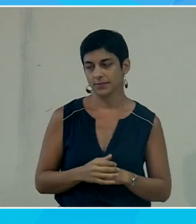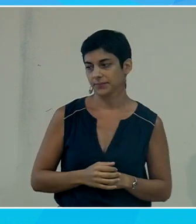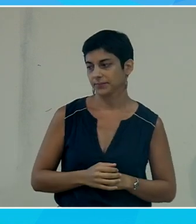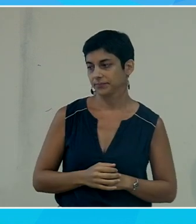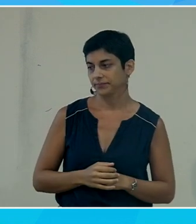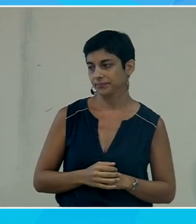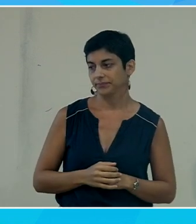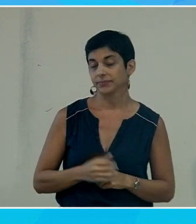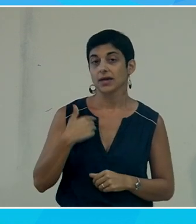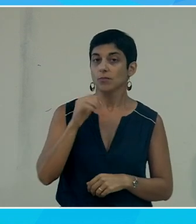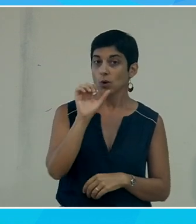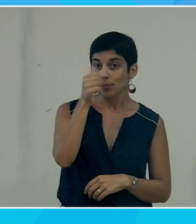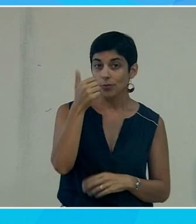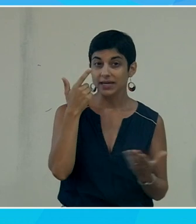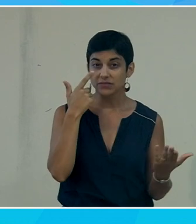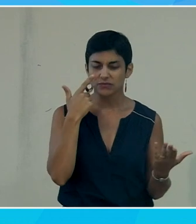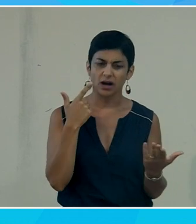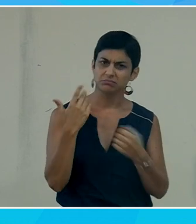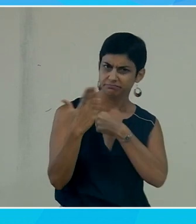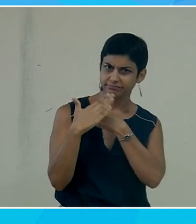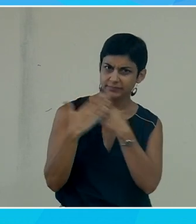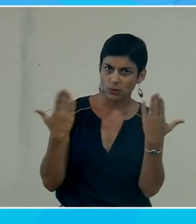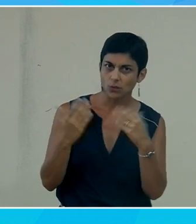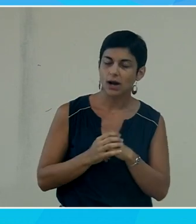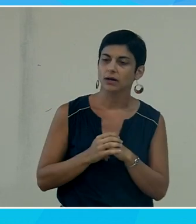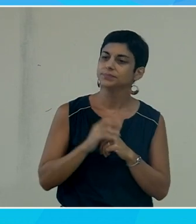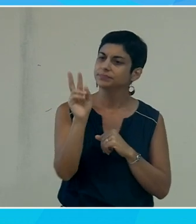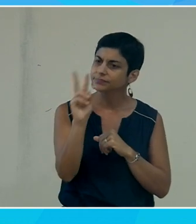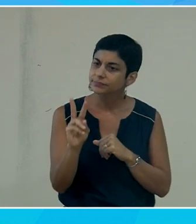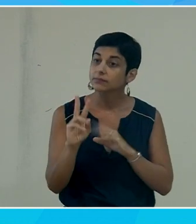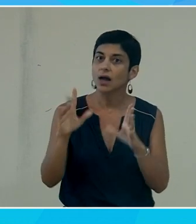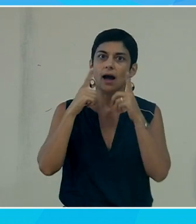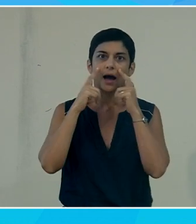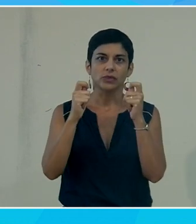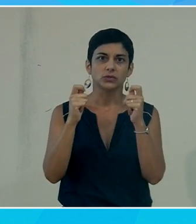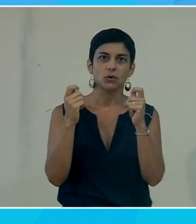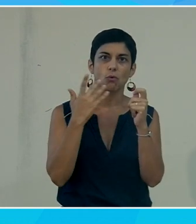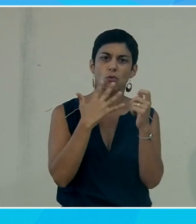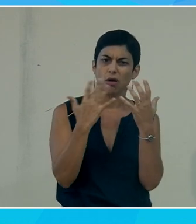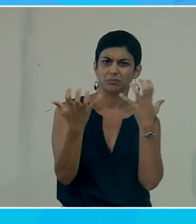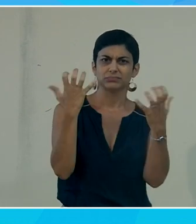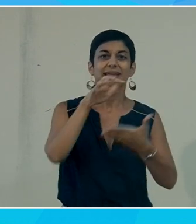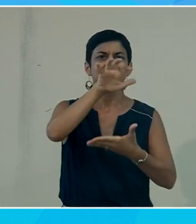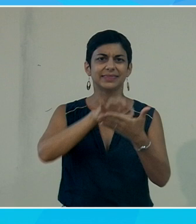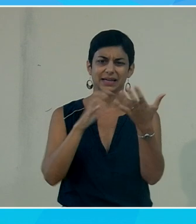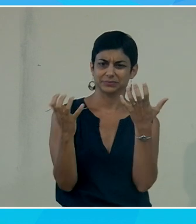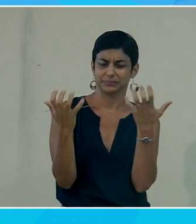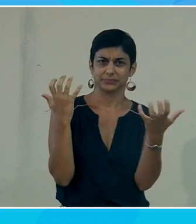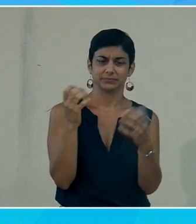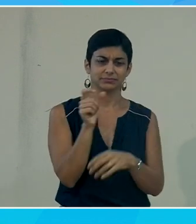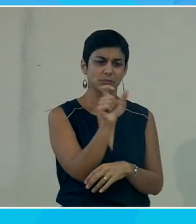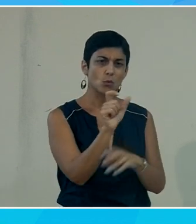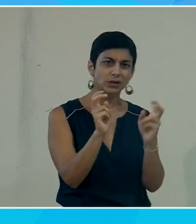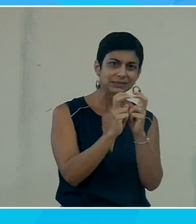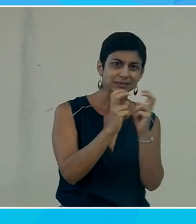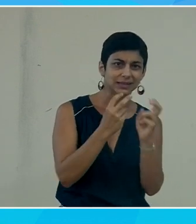Je vais dans un premier temps regarder ce qu'il me dit. Il me dit, ah ben attention, là il y du contraste de texte qui est difficile à lire sur le mot dicte et vocale et